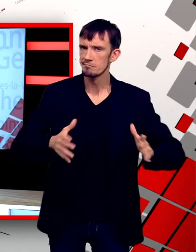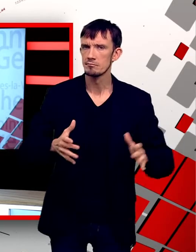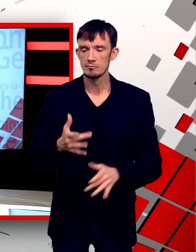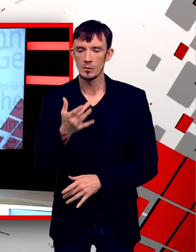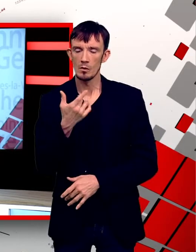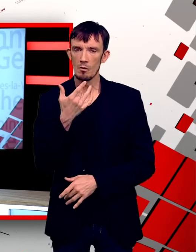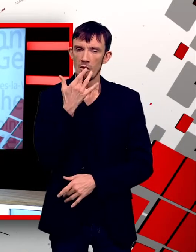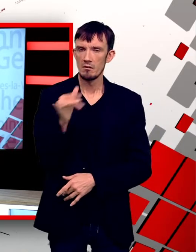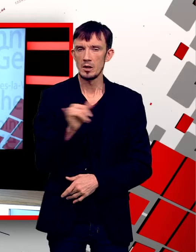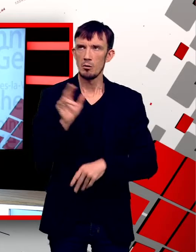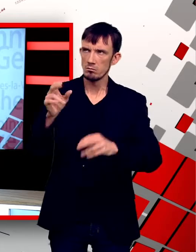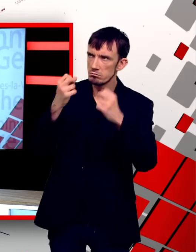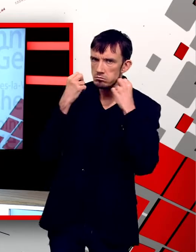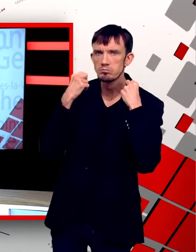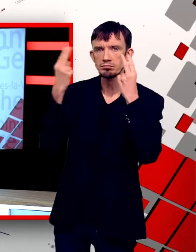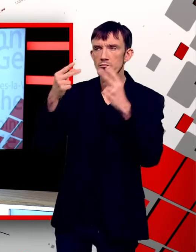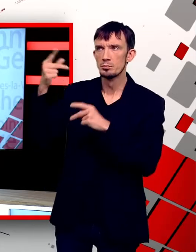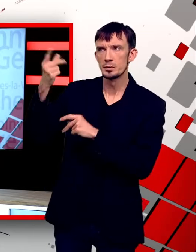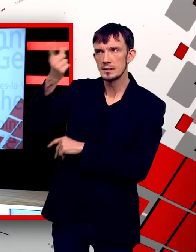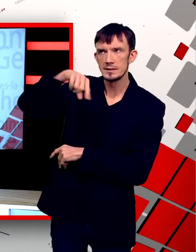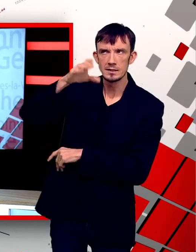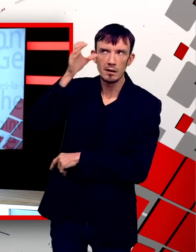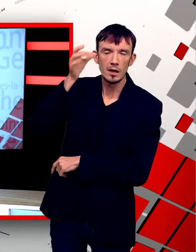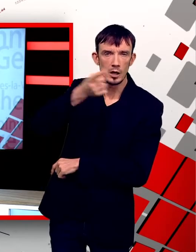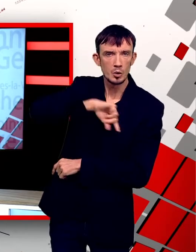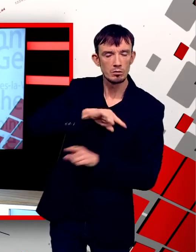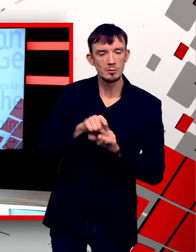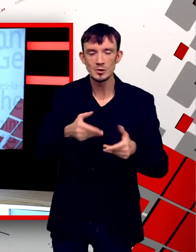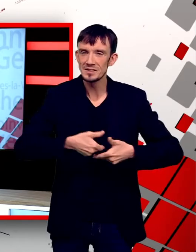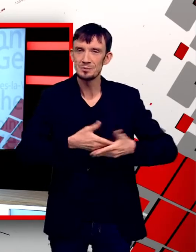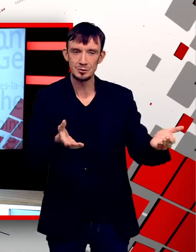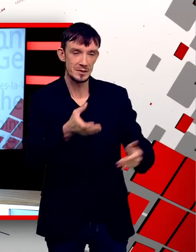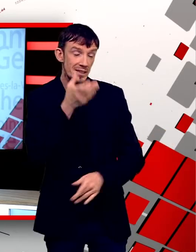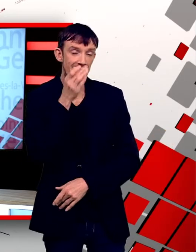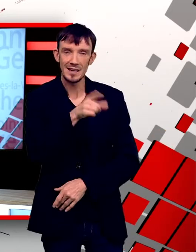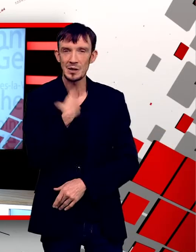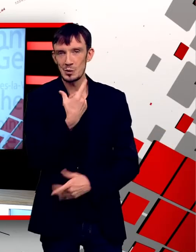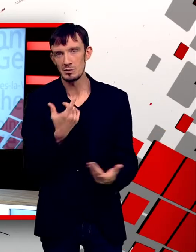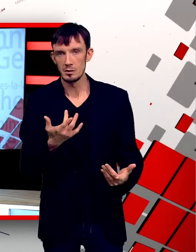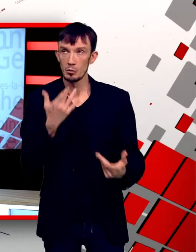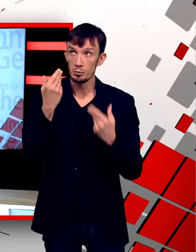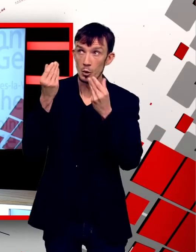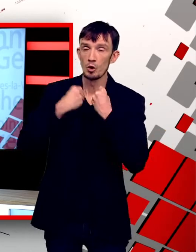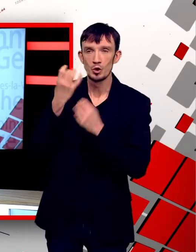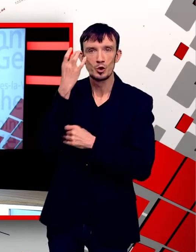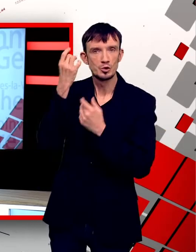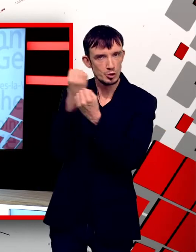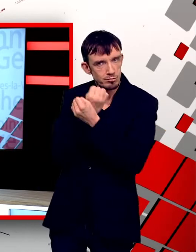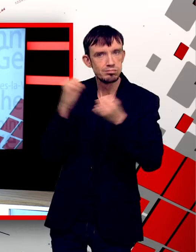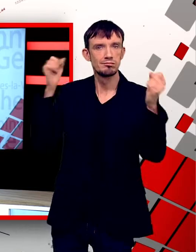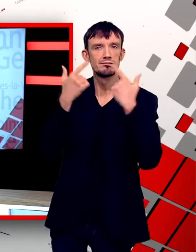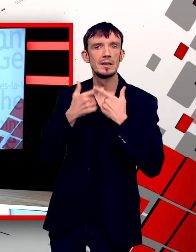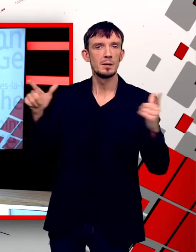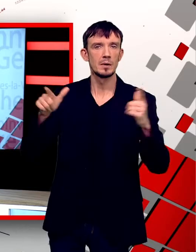auprès du public, mais aussi et surtout auprès des décideurs pour que le milieu de la culture soit enfin libéré. On s'est immiscer dans les